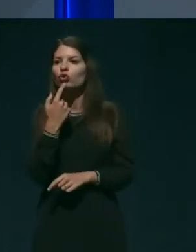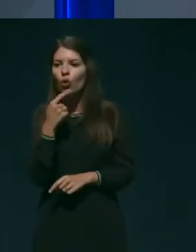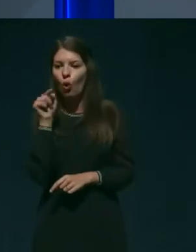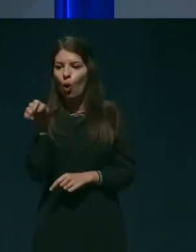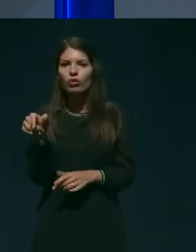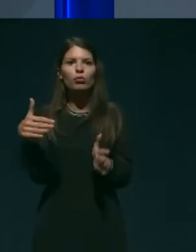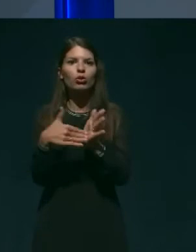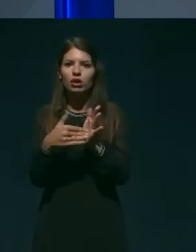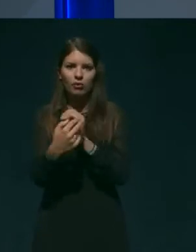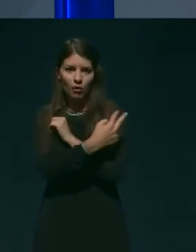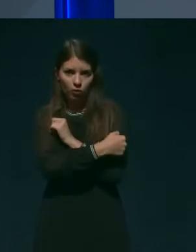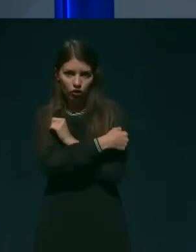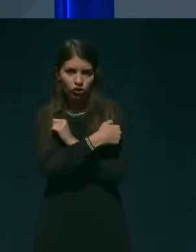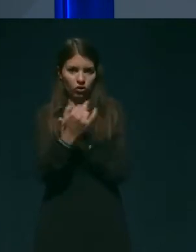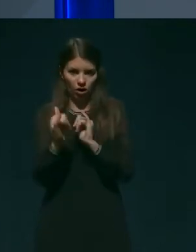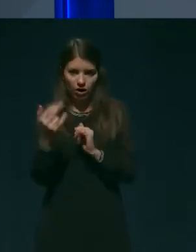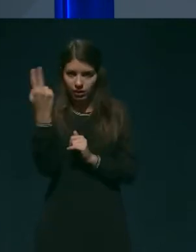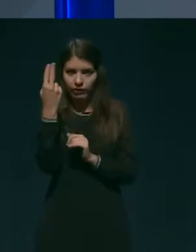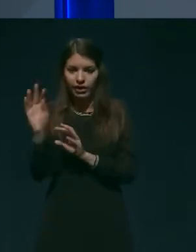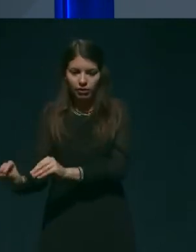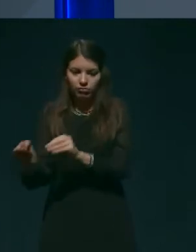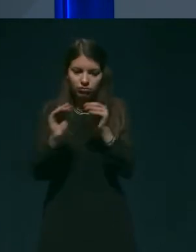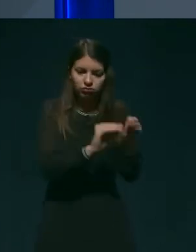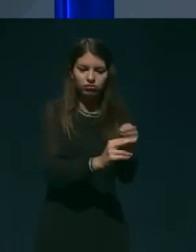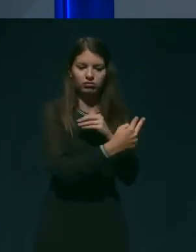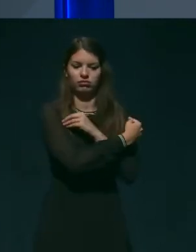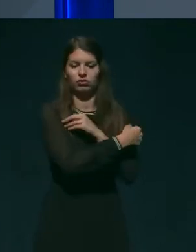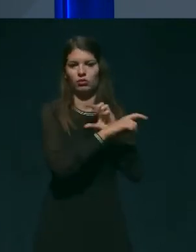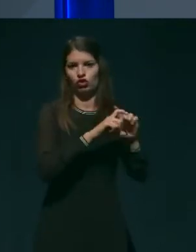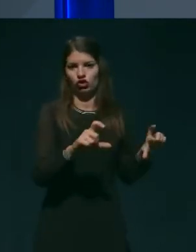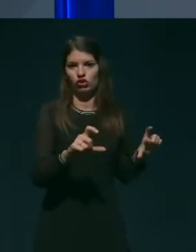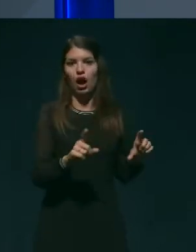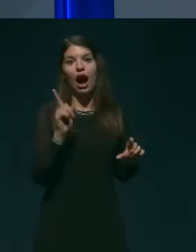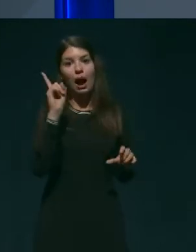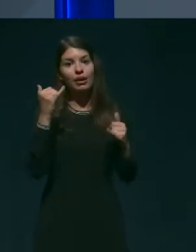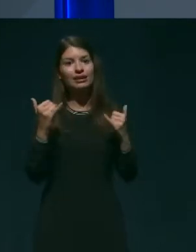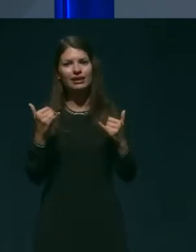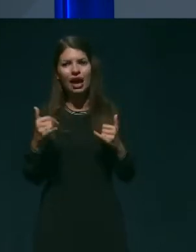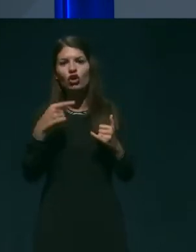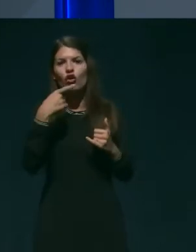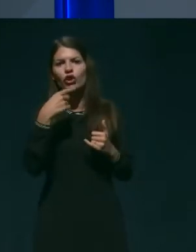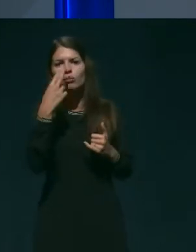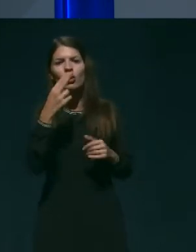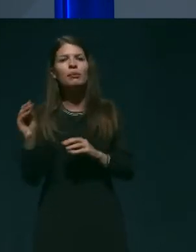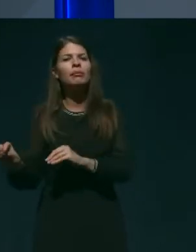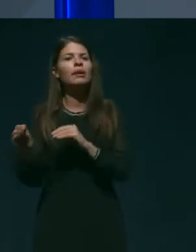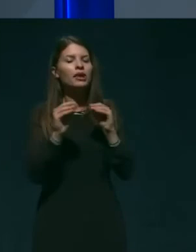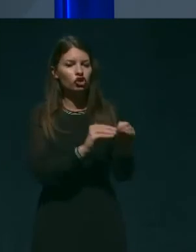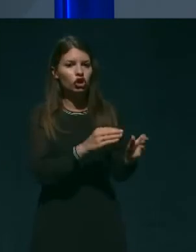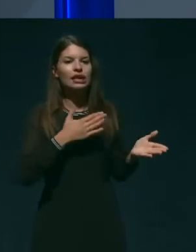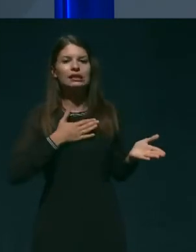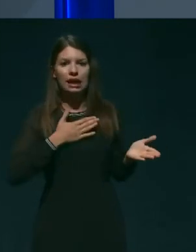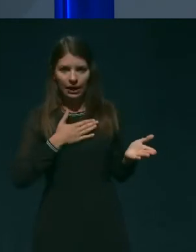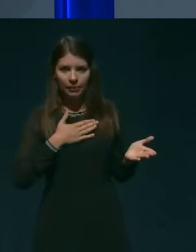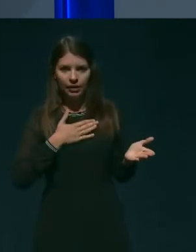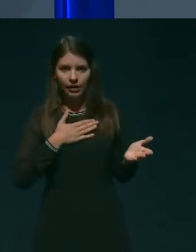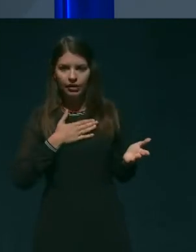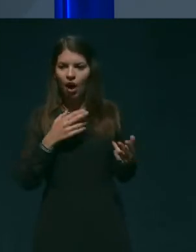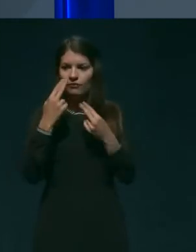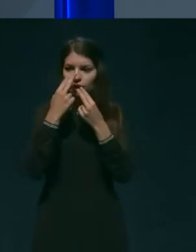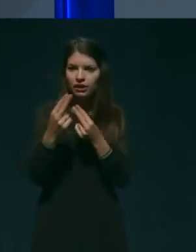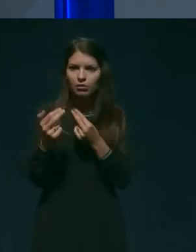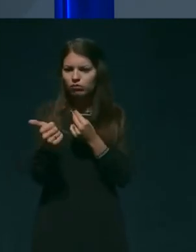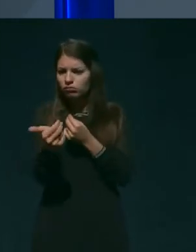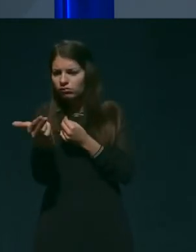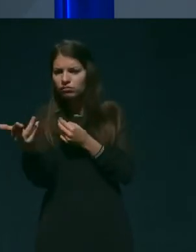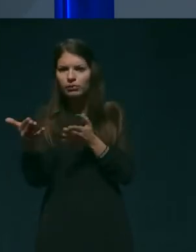je napoten v bolnišnico. To premeščanje je mišljeno zato, da se s temi prvimi parimi primeri, ki se jih